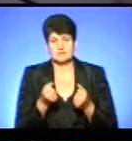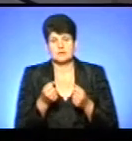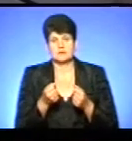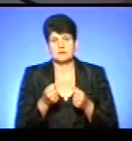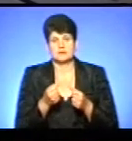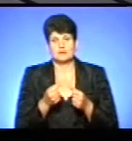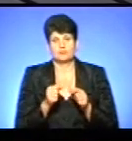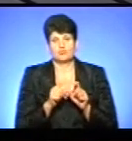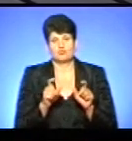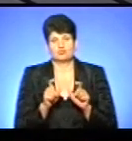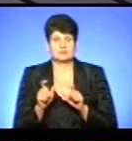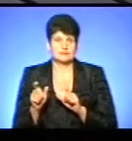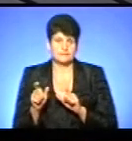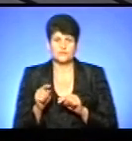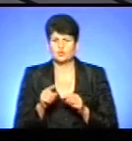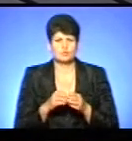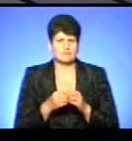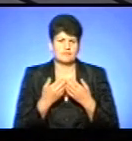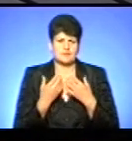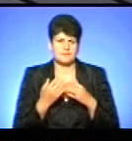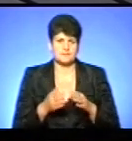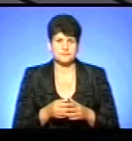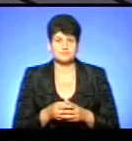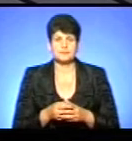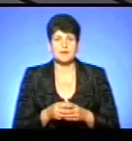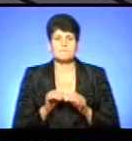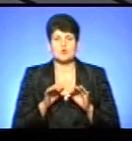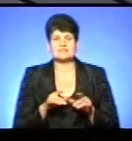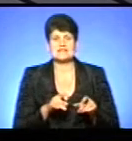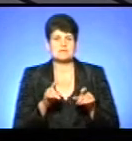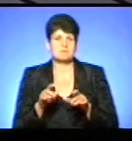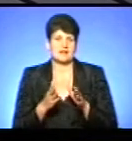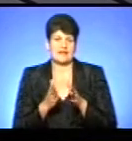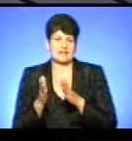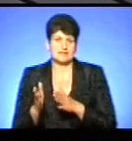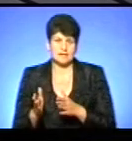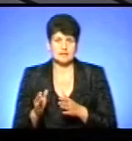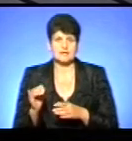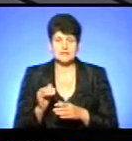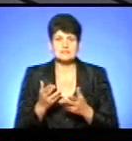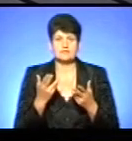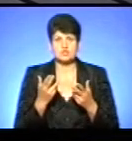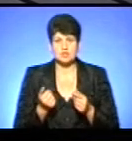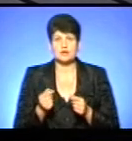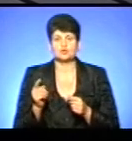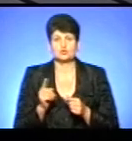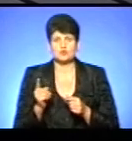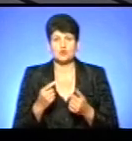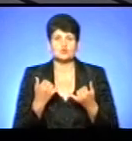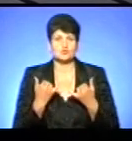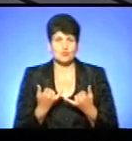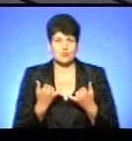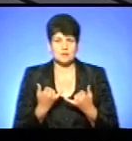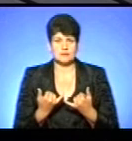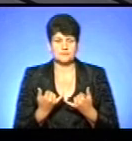пункти. Тобто, тут проблем немає, процес перехідний. І, звичайно, що сьогодні